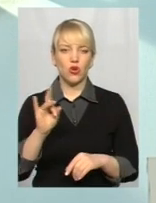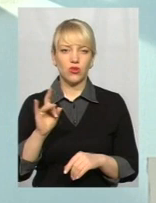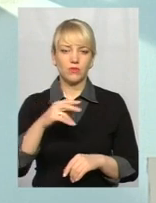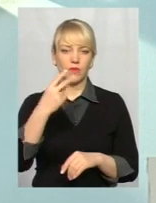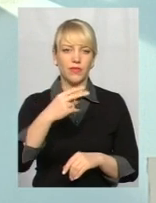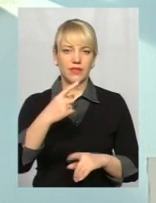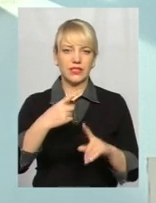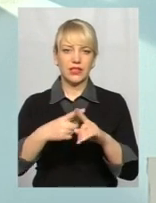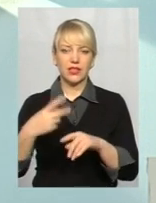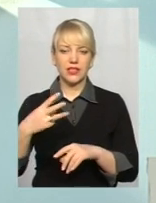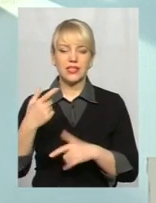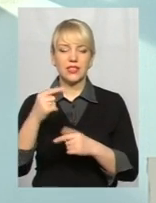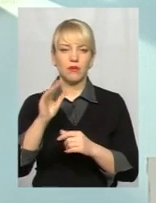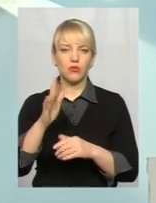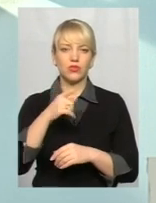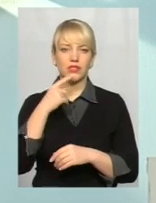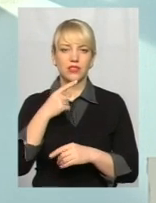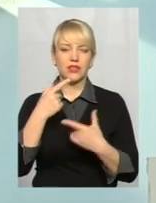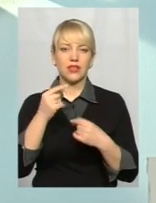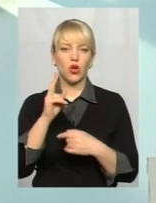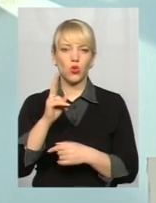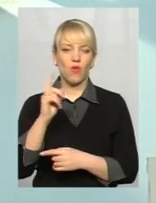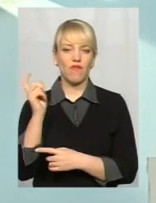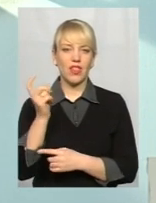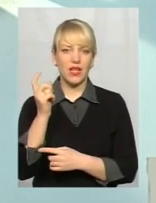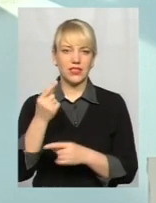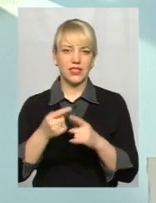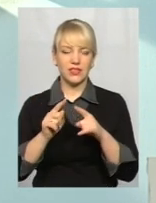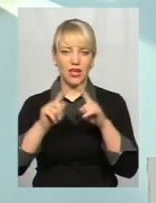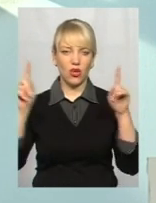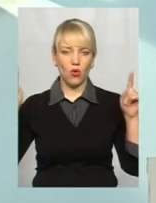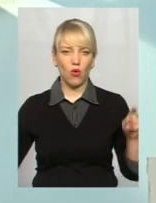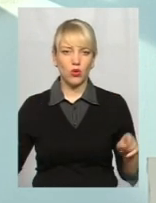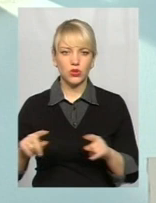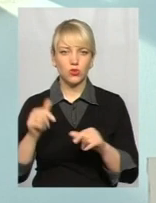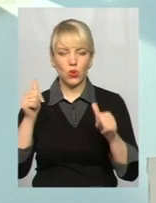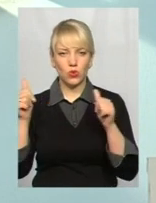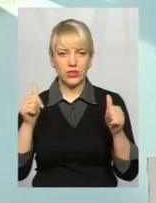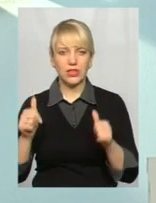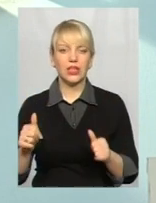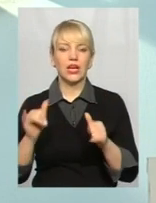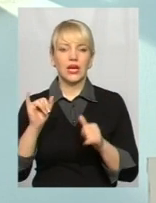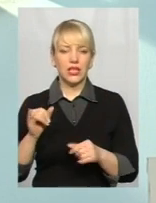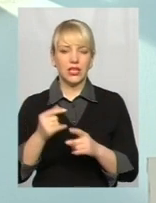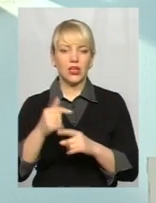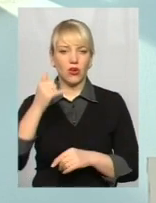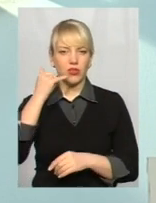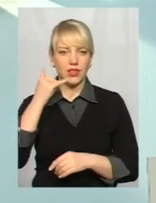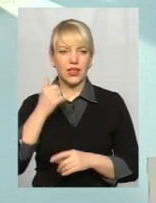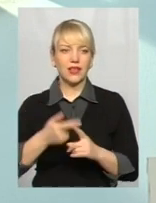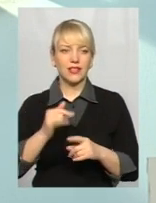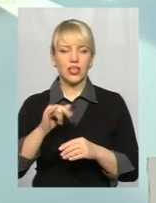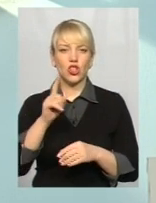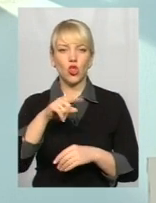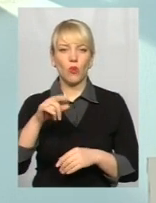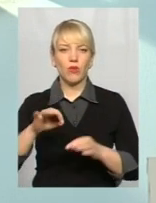має бути вказано, хто власник цієї конструкції, контактний номер телефону, і також фактично має бути вказана дія дозволу на розміщення цієї зовнішньої реклами.